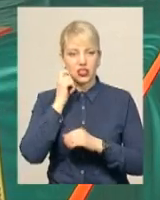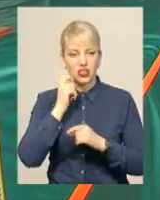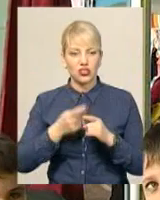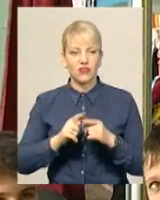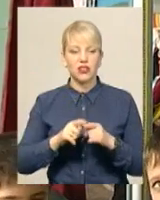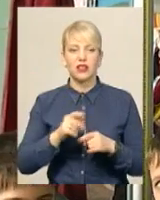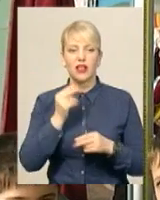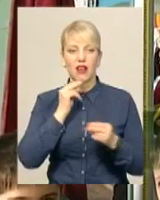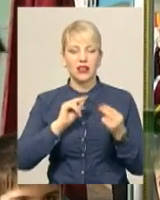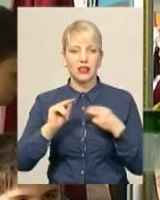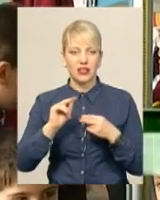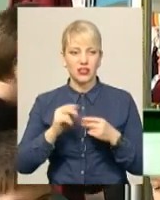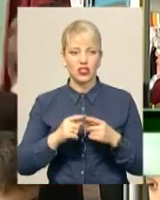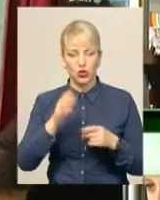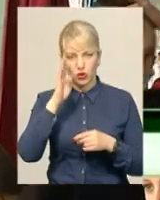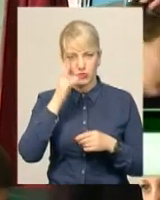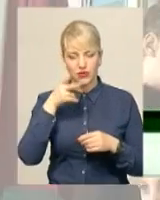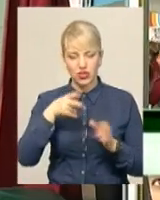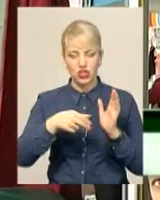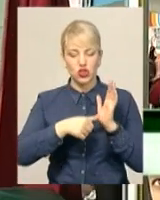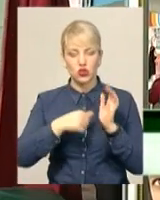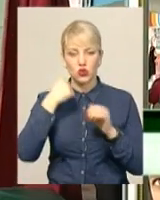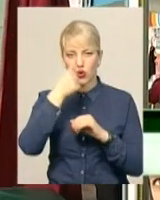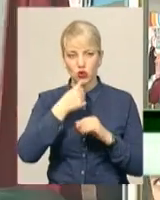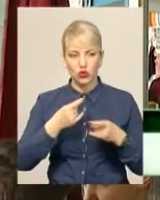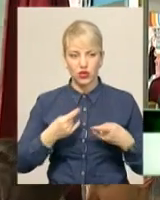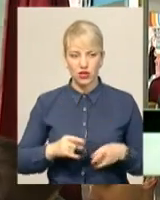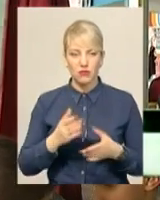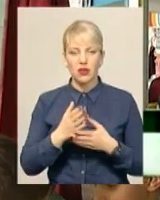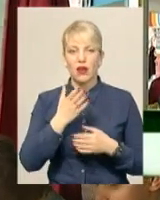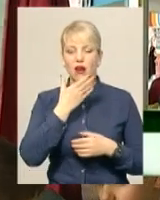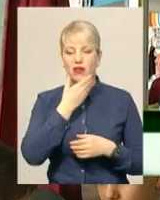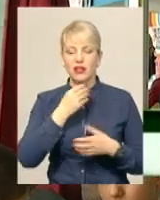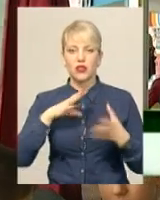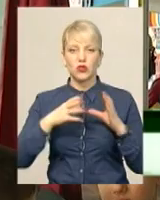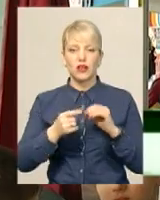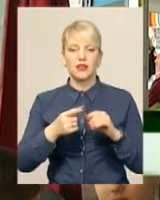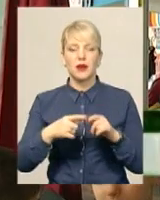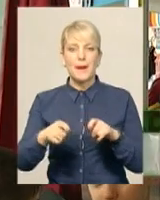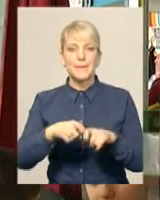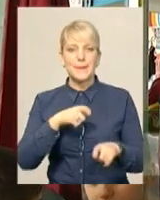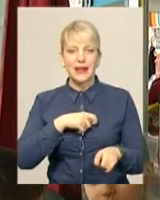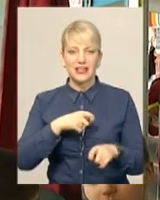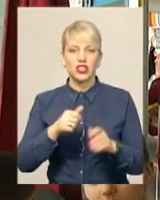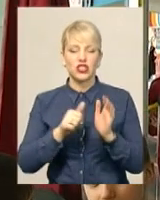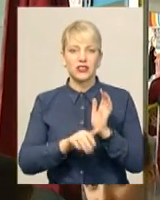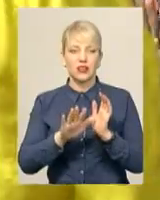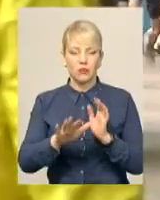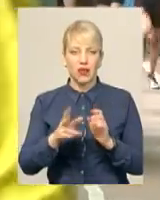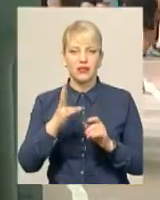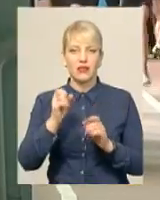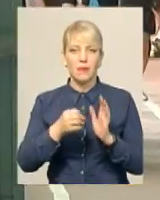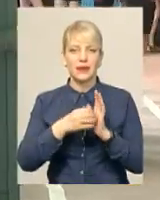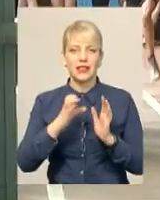однолітків. Хлопчик 2006 року народження, його кращий результат – метр 65, це на 15 сантиметр вищої голови.